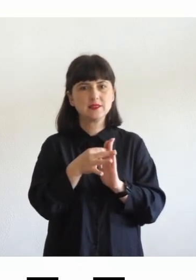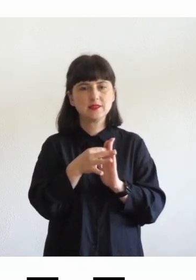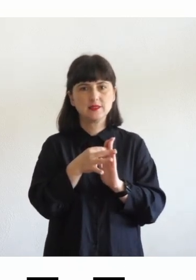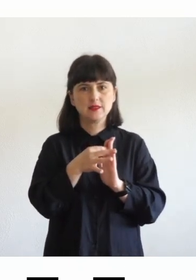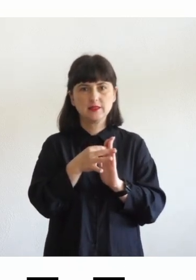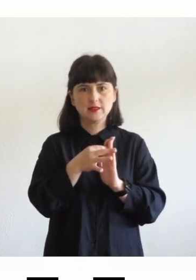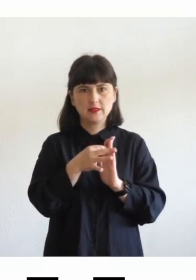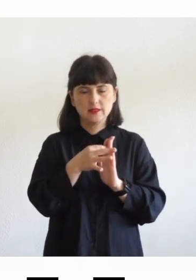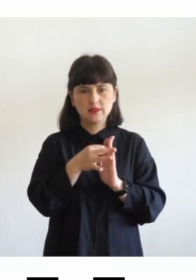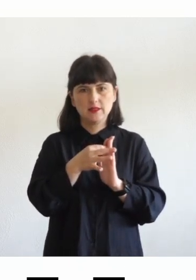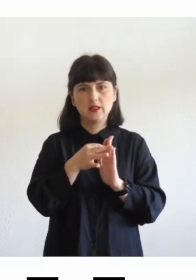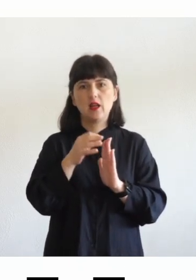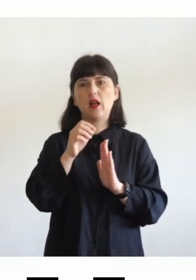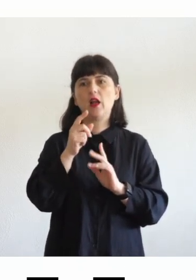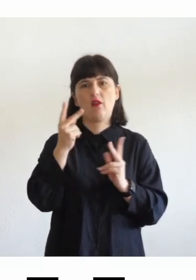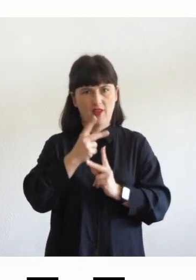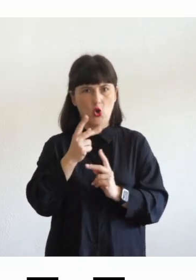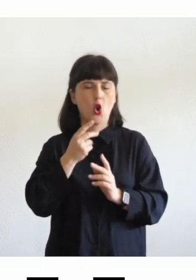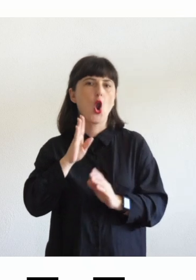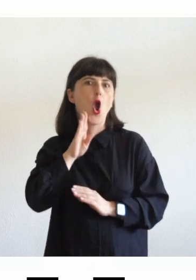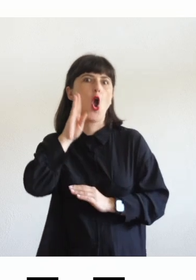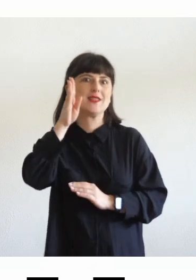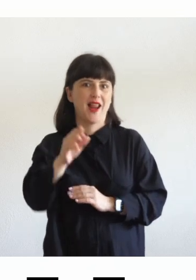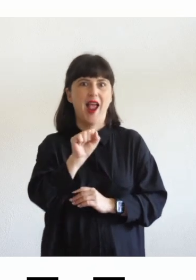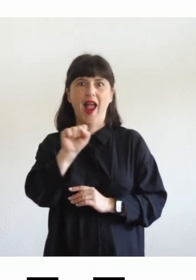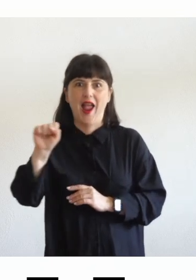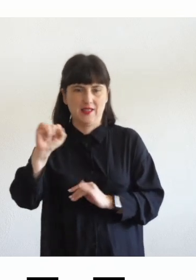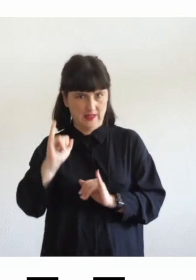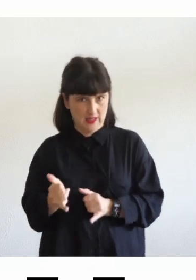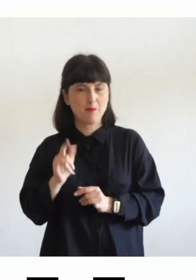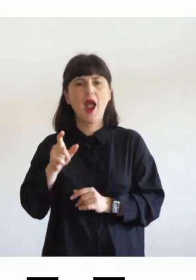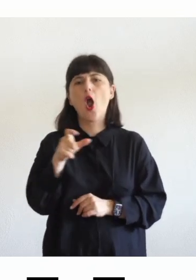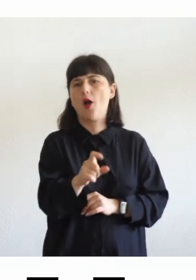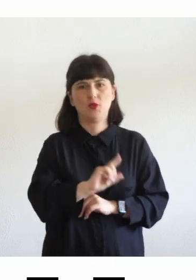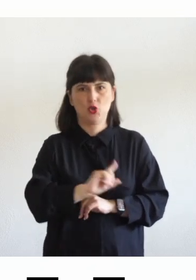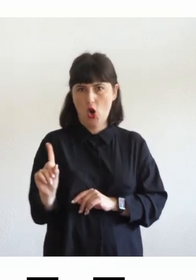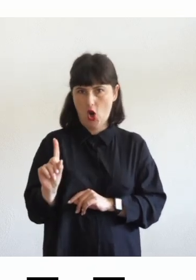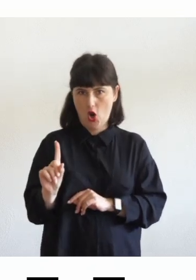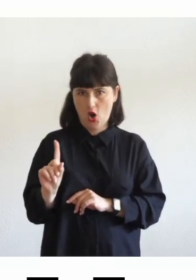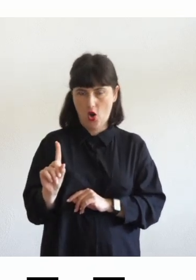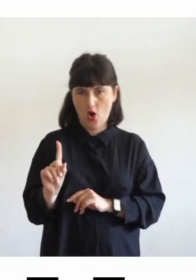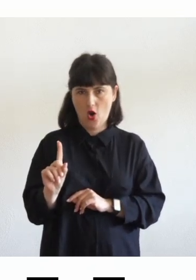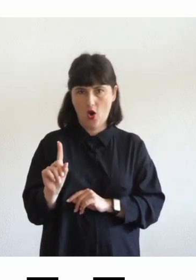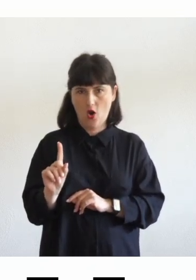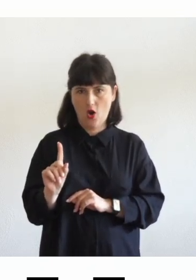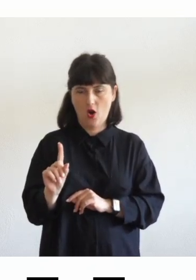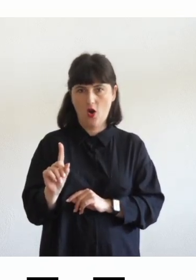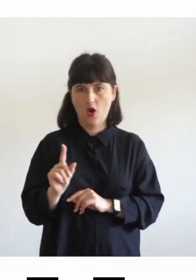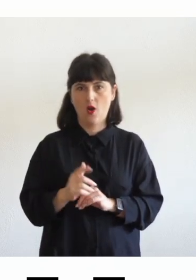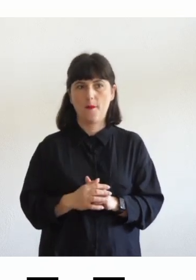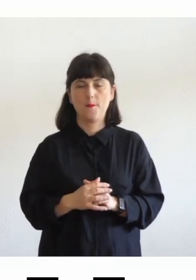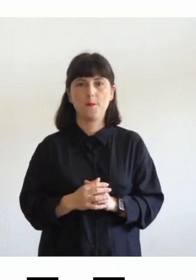successo di AAA quindi non è un criterio obbligatorio insomma è consigliato ma non è